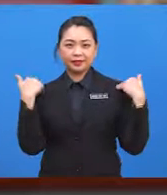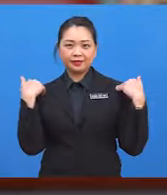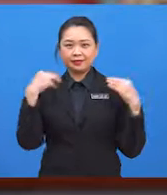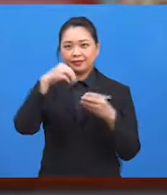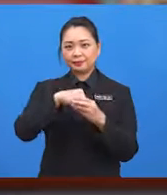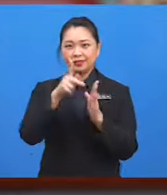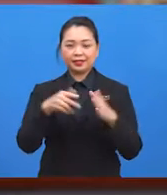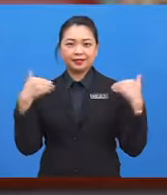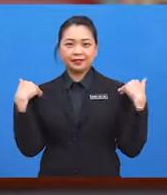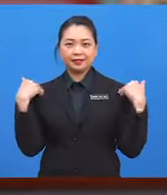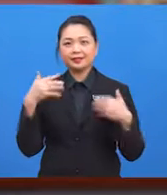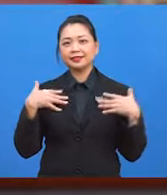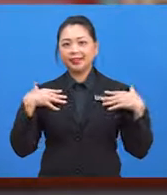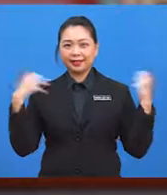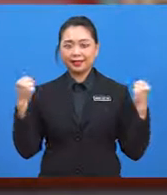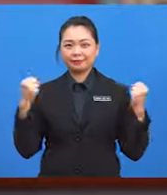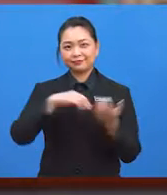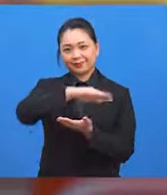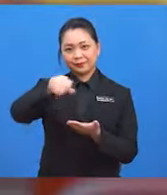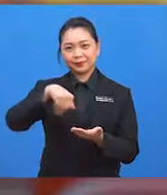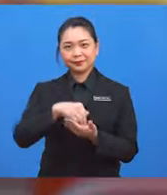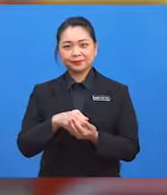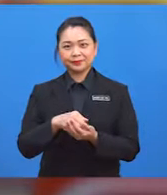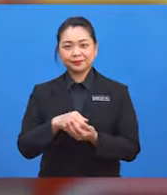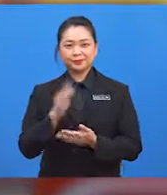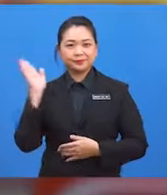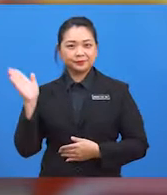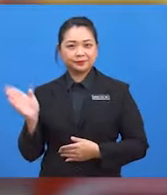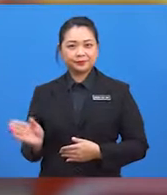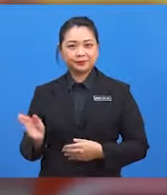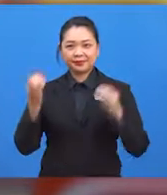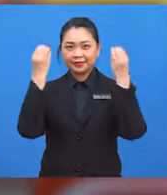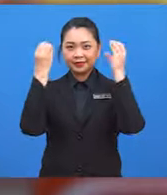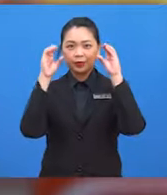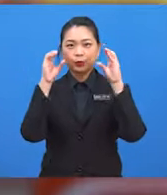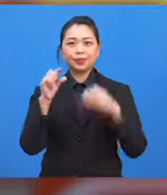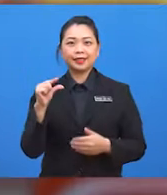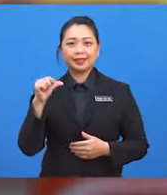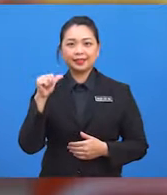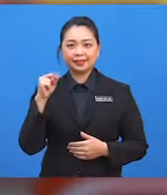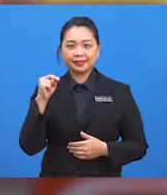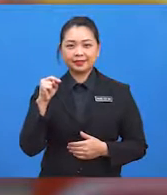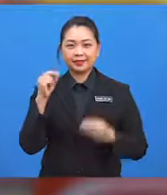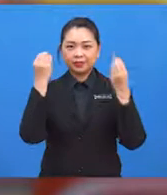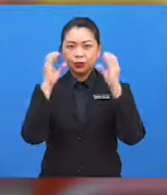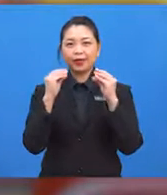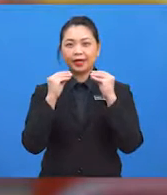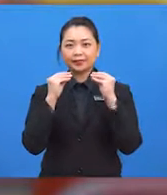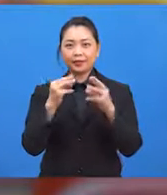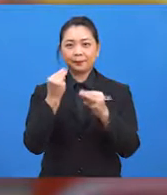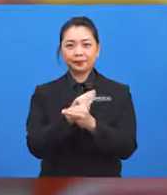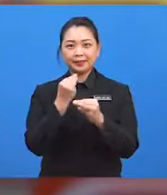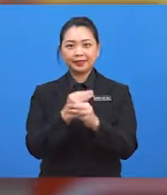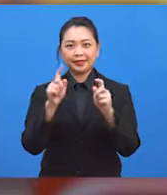keadaan sihat-sihat belaka. Saya, Cikgu Gan, guru yang mengajar matematik